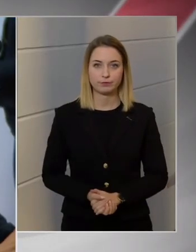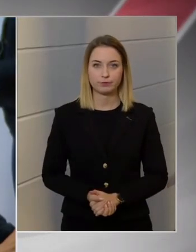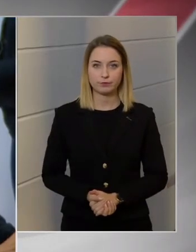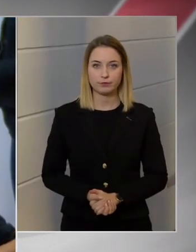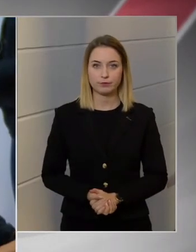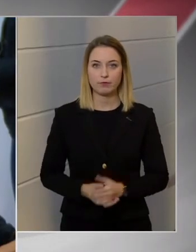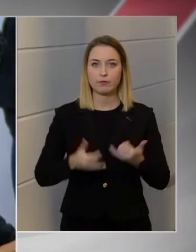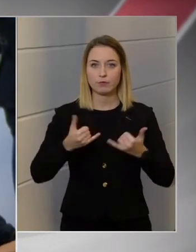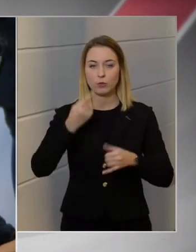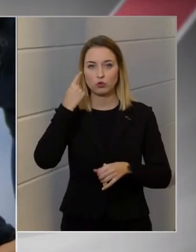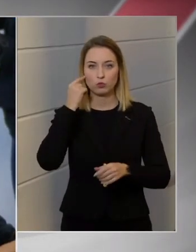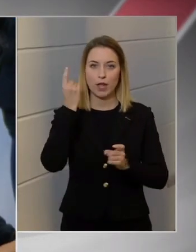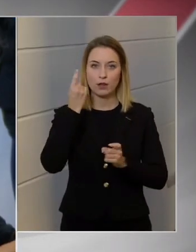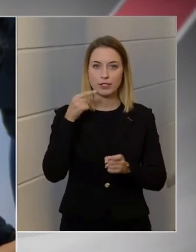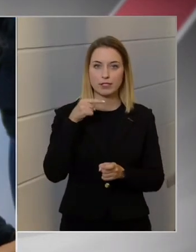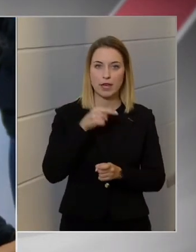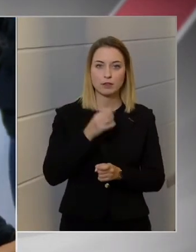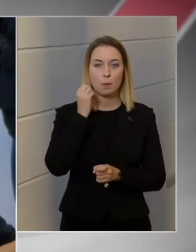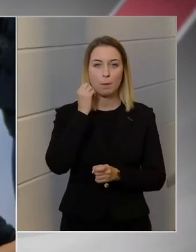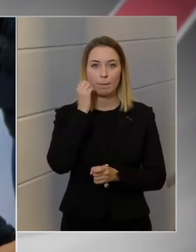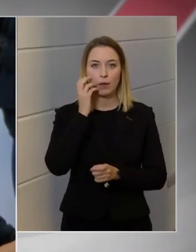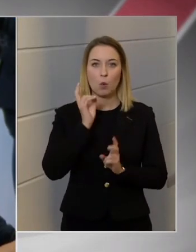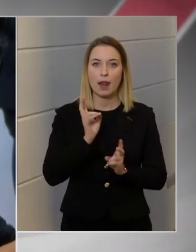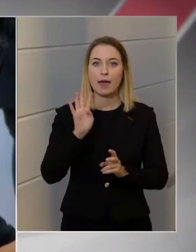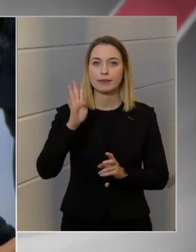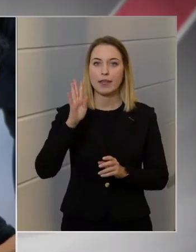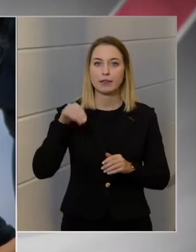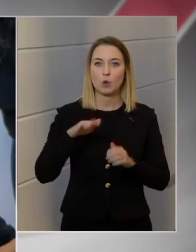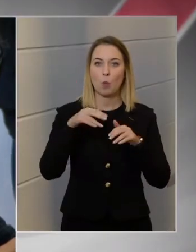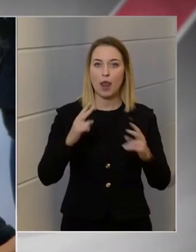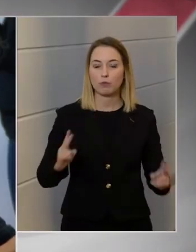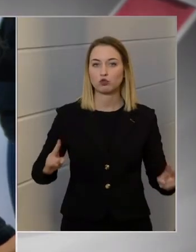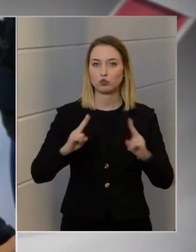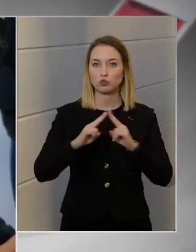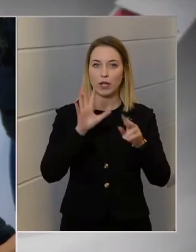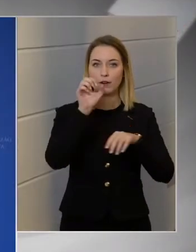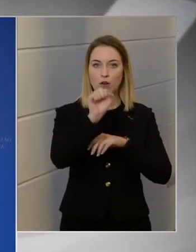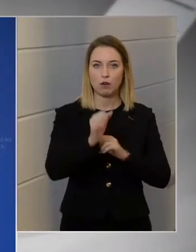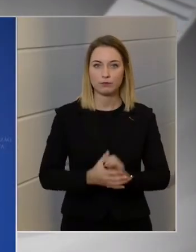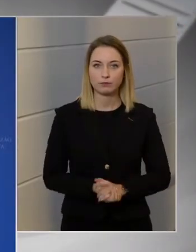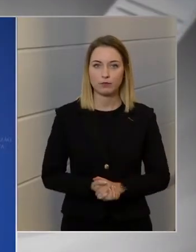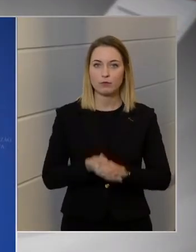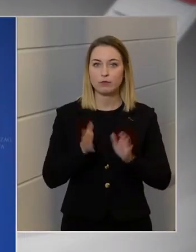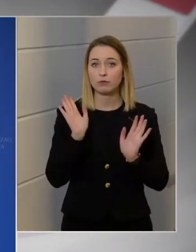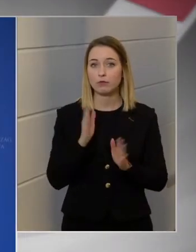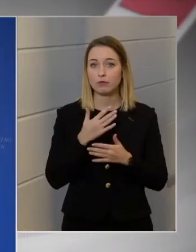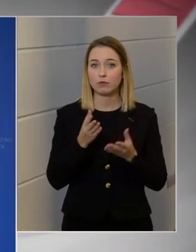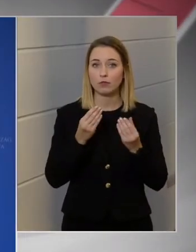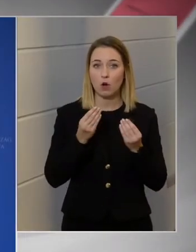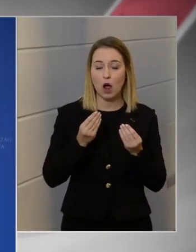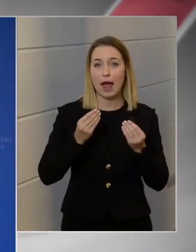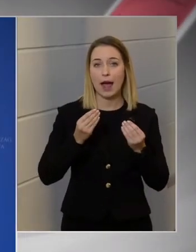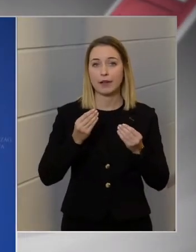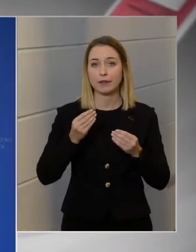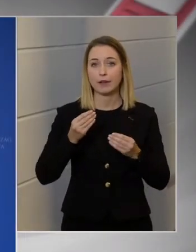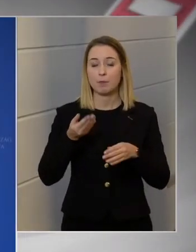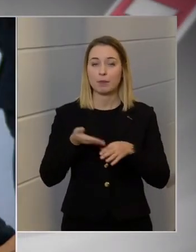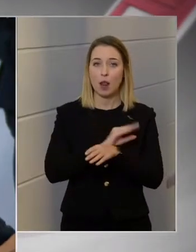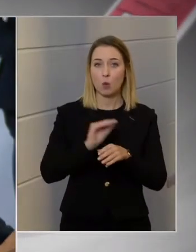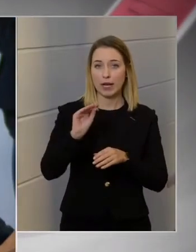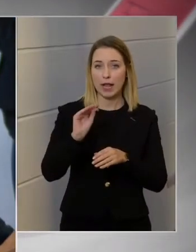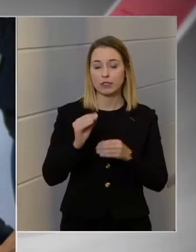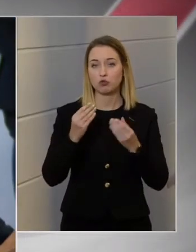Jelen tudásuk szerint mikor érhetünk el a negyedik hullám csúcsára? Ahány prognózis, annyi időpont.